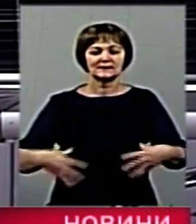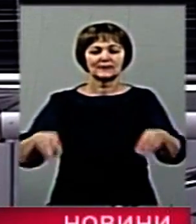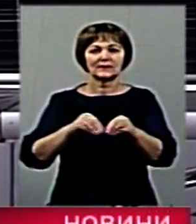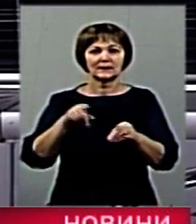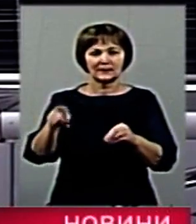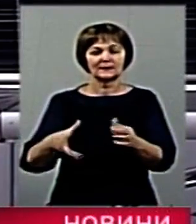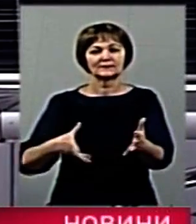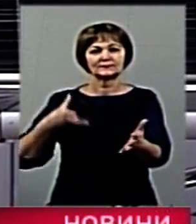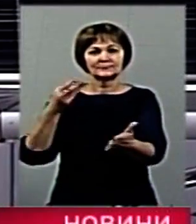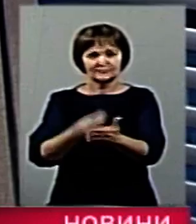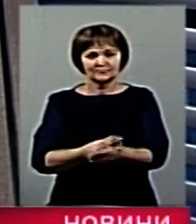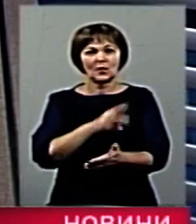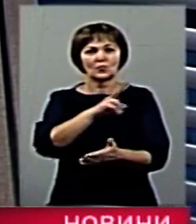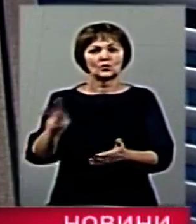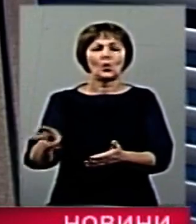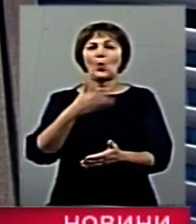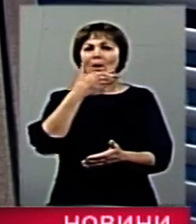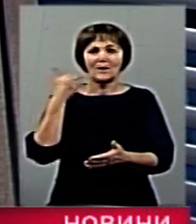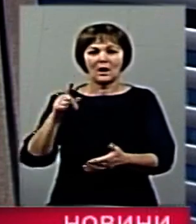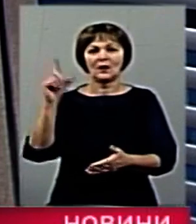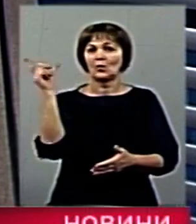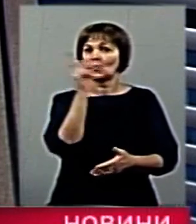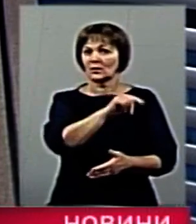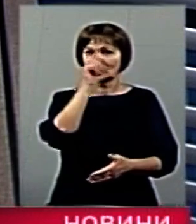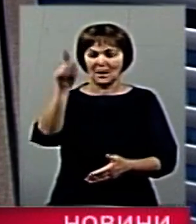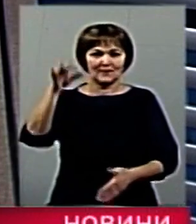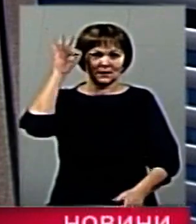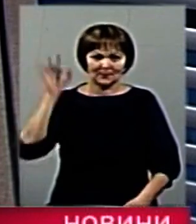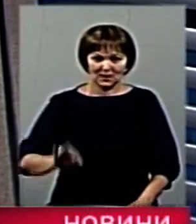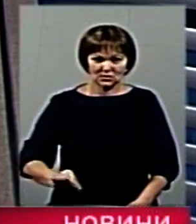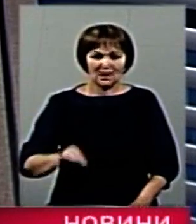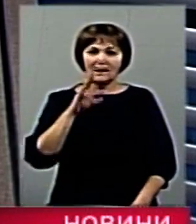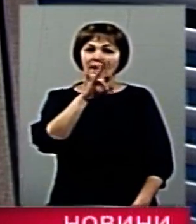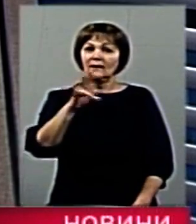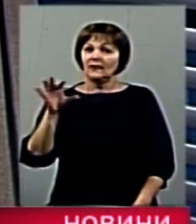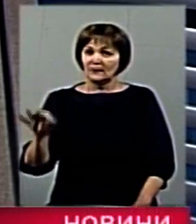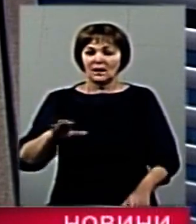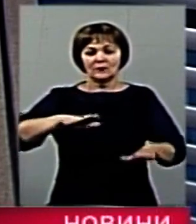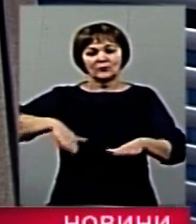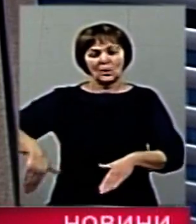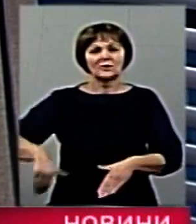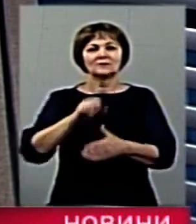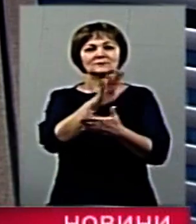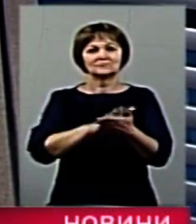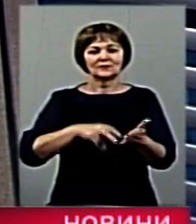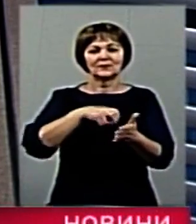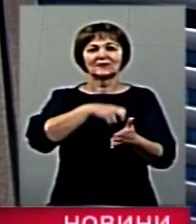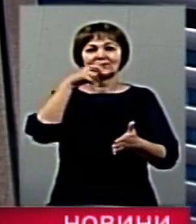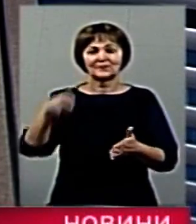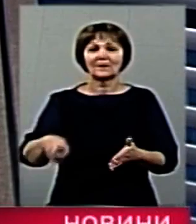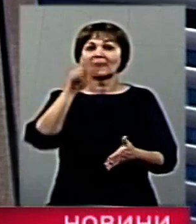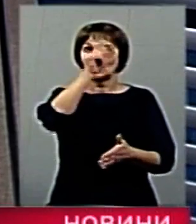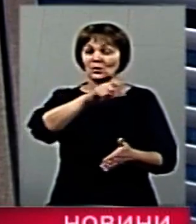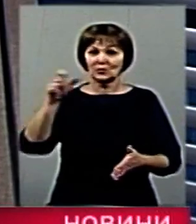силу тих обставин позбавилася годувальника, поїхавши до Німеччини. Але потім почали йти листи, що люди